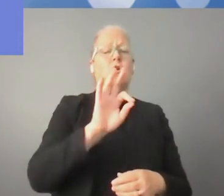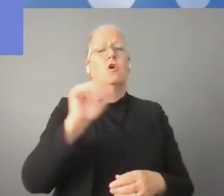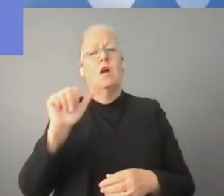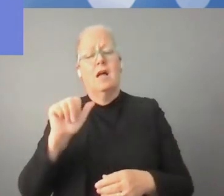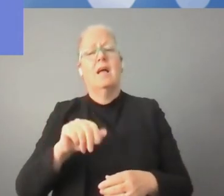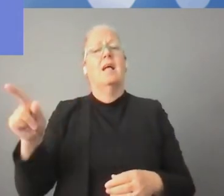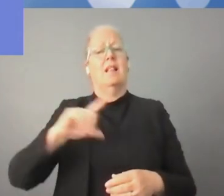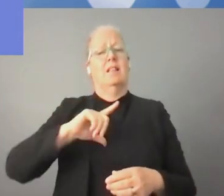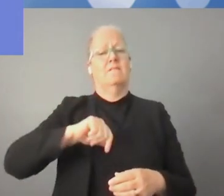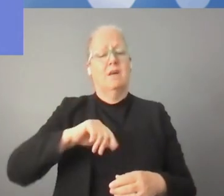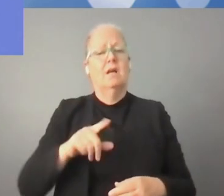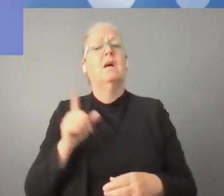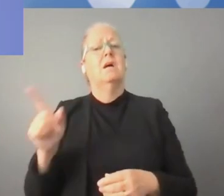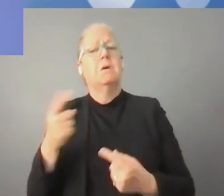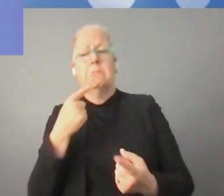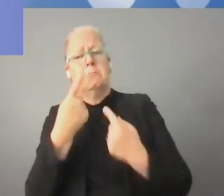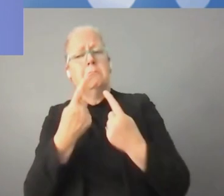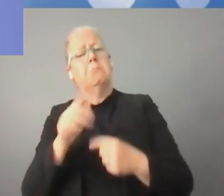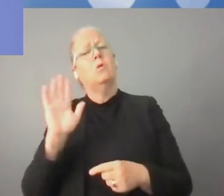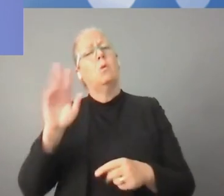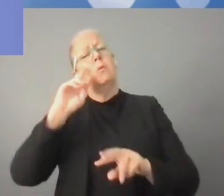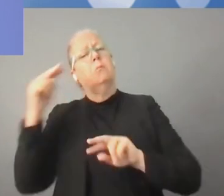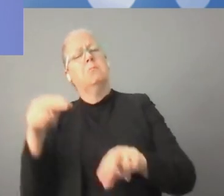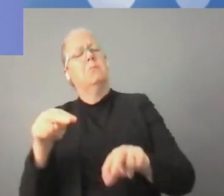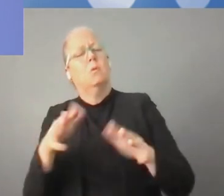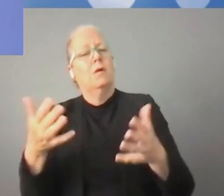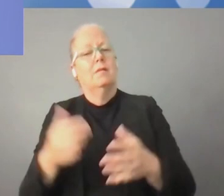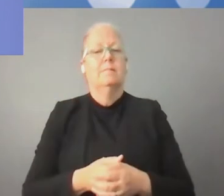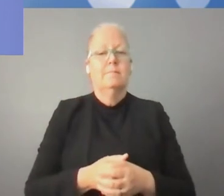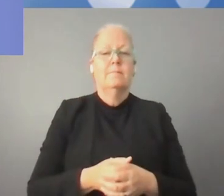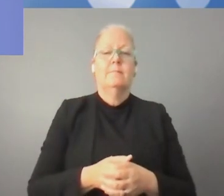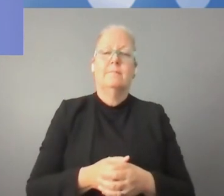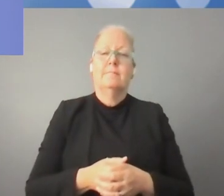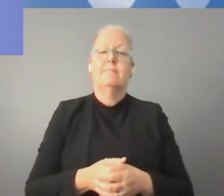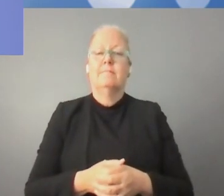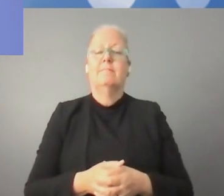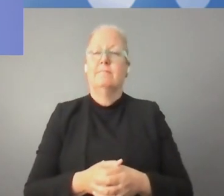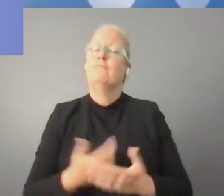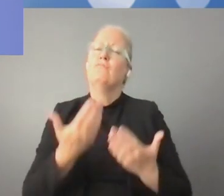المبعوث من وزارة الخارجية في لطفيا.